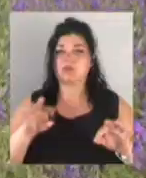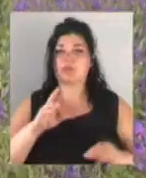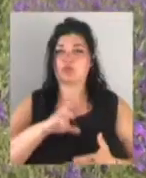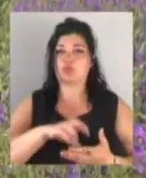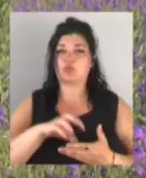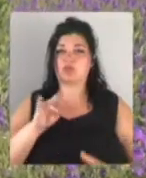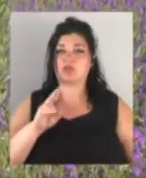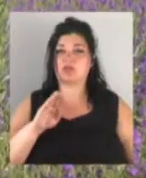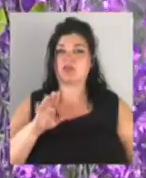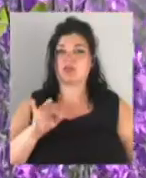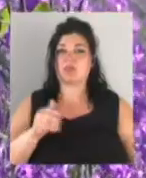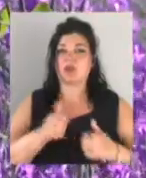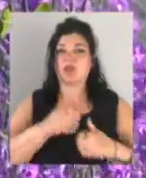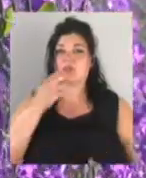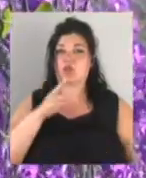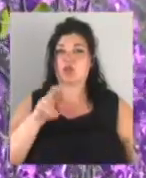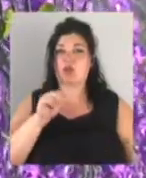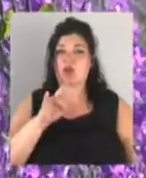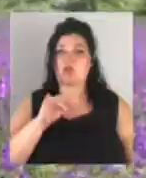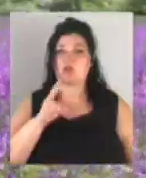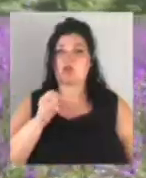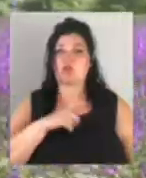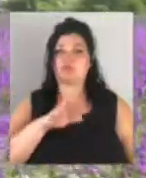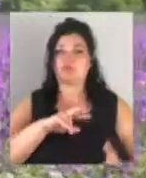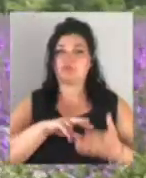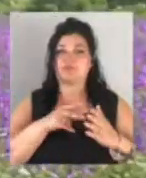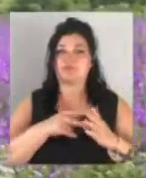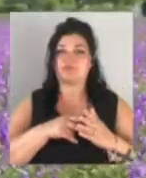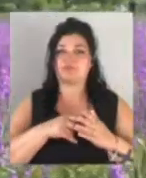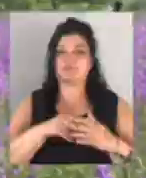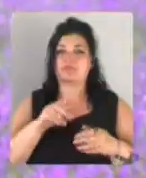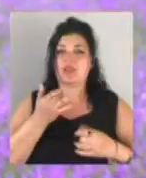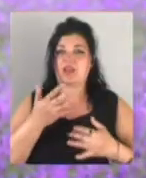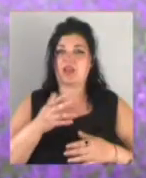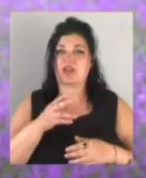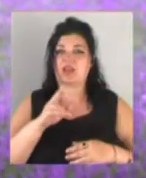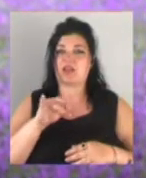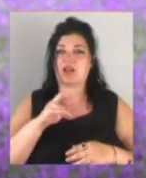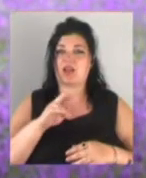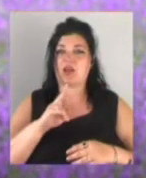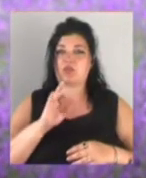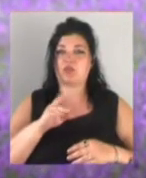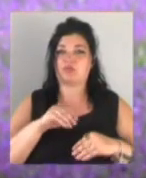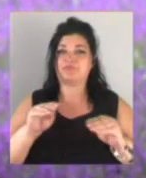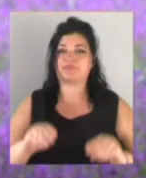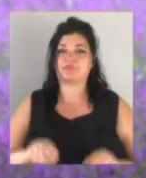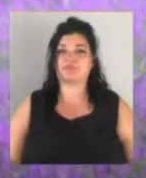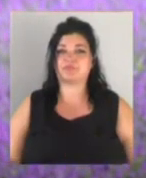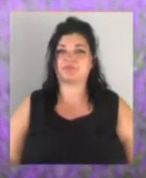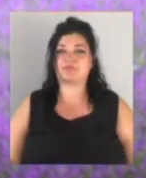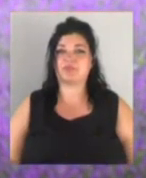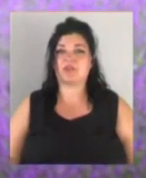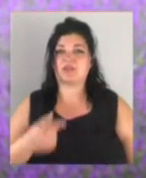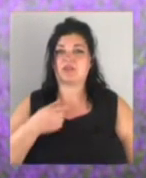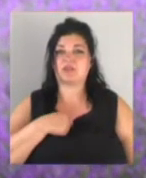Біля теплодару на Одещині планують засіяти декілька ділянок дельфініумом. Я зумисно не обробляв